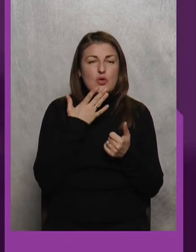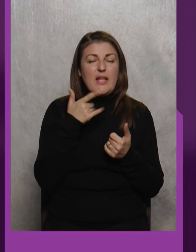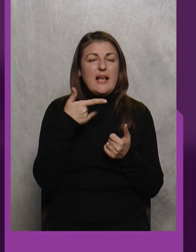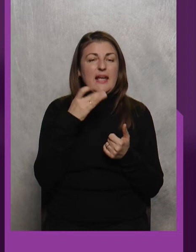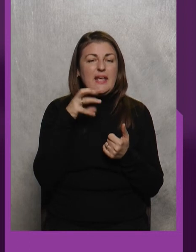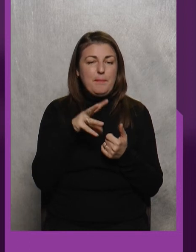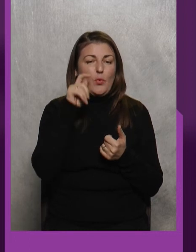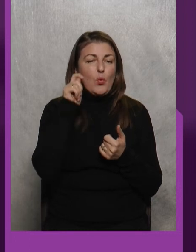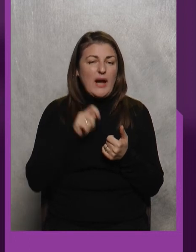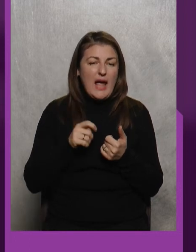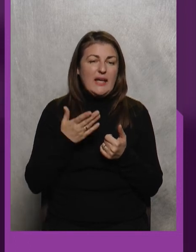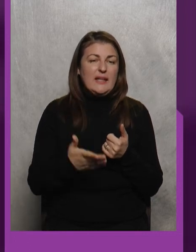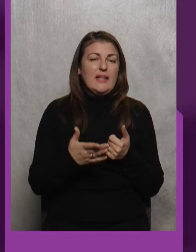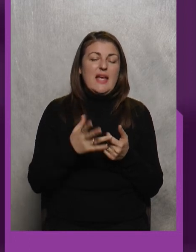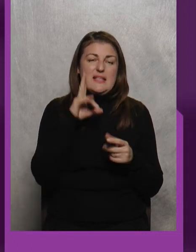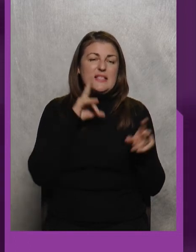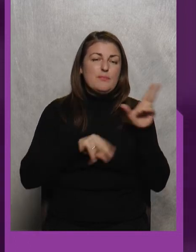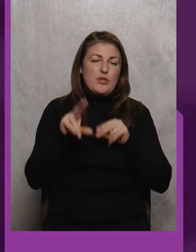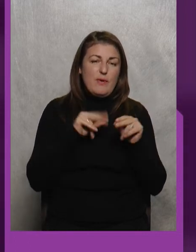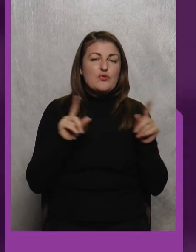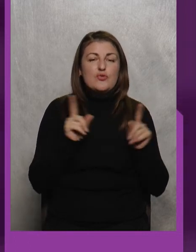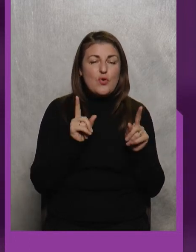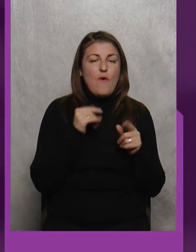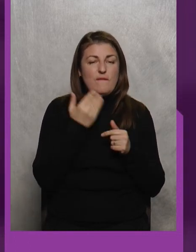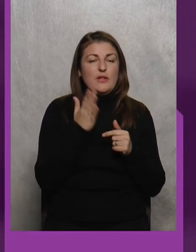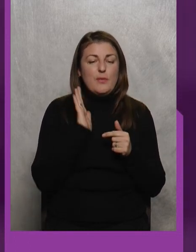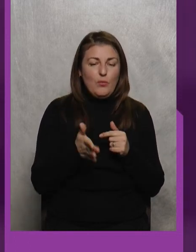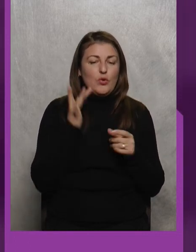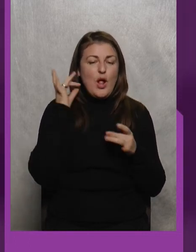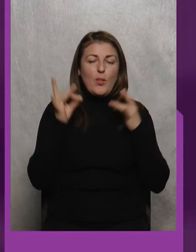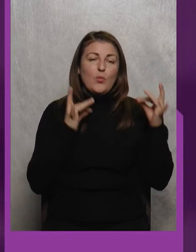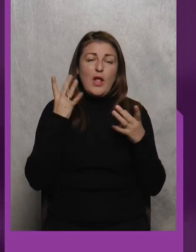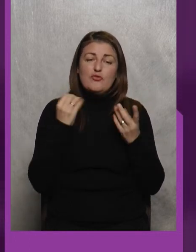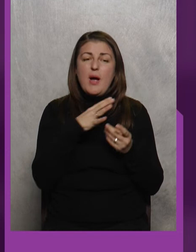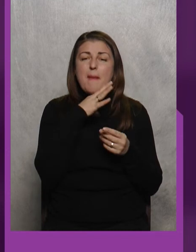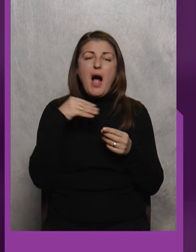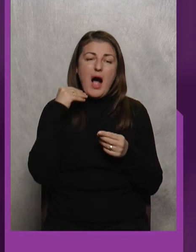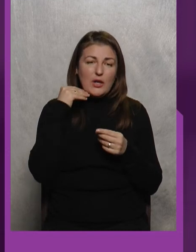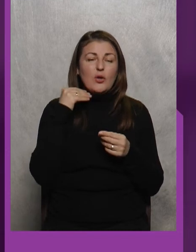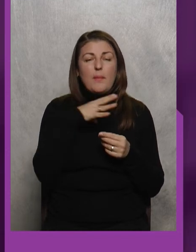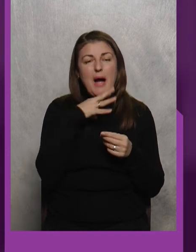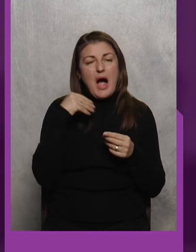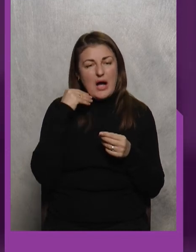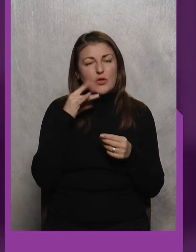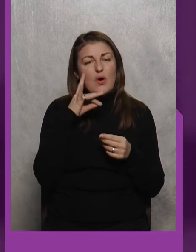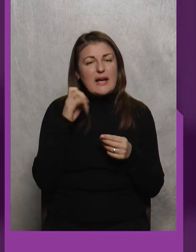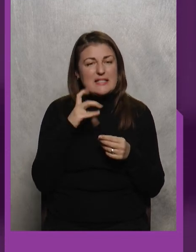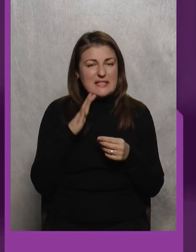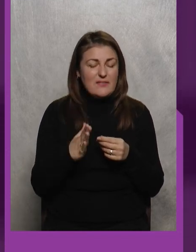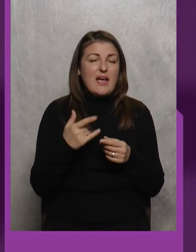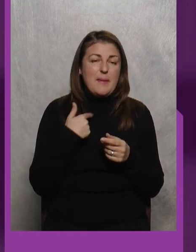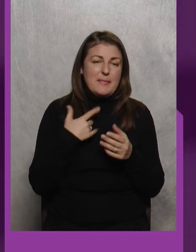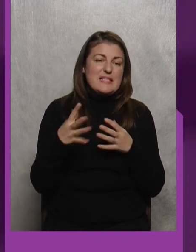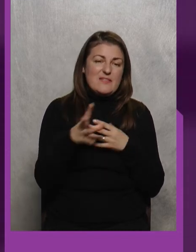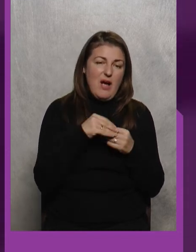гімн України Сподіваємося, що він буде лунати ще багато-багато разів І